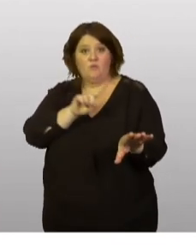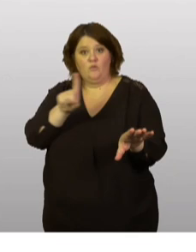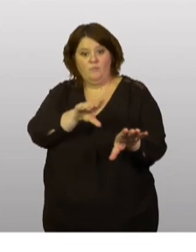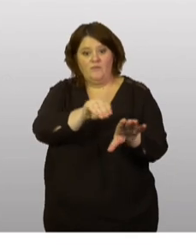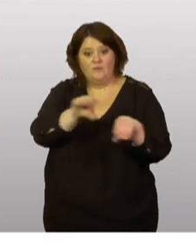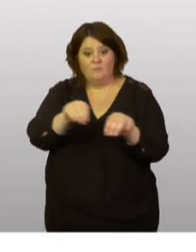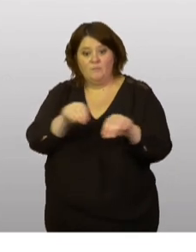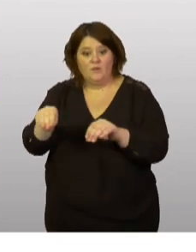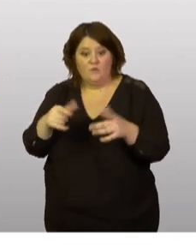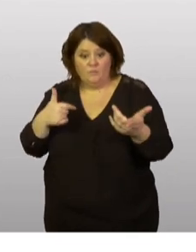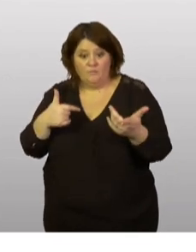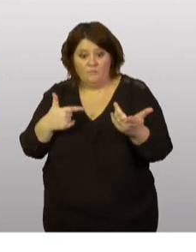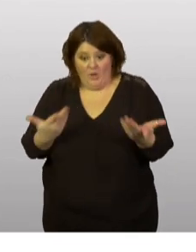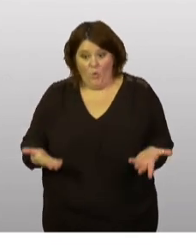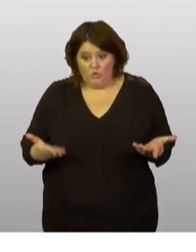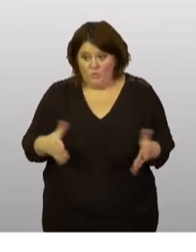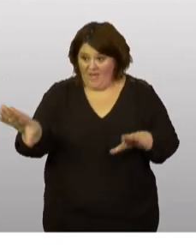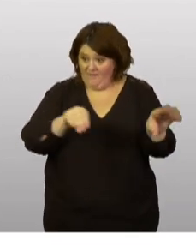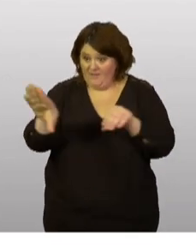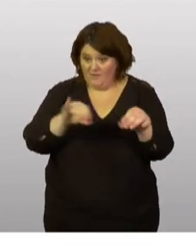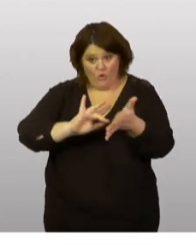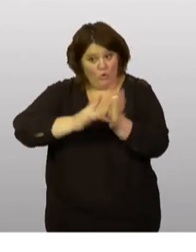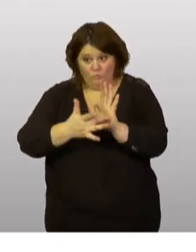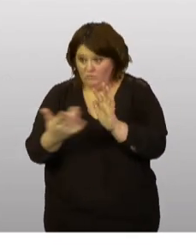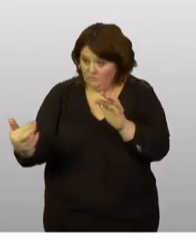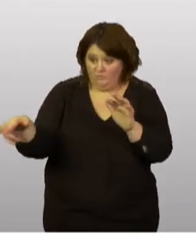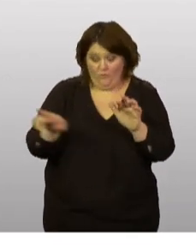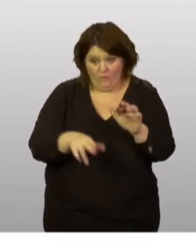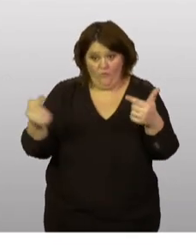invité au-delà de ceux qui sont aujourd'hui présents.